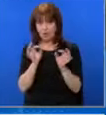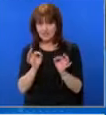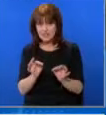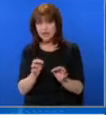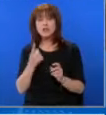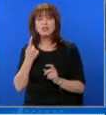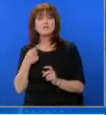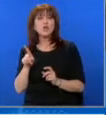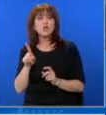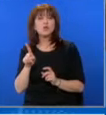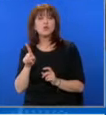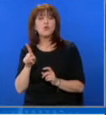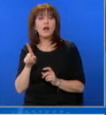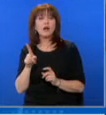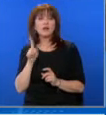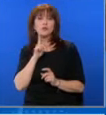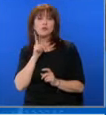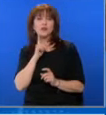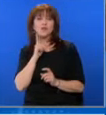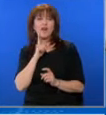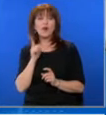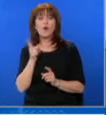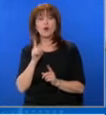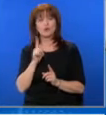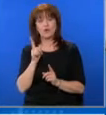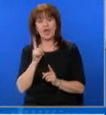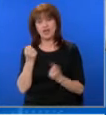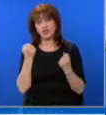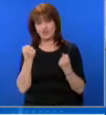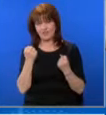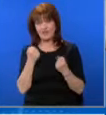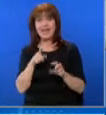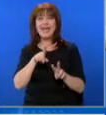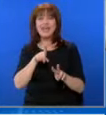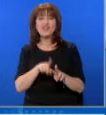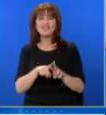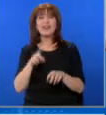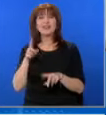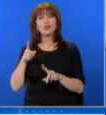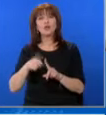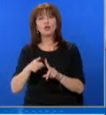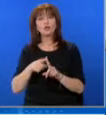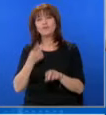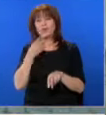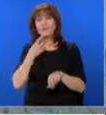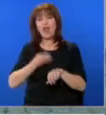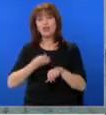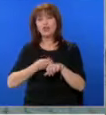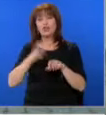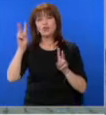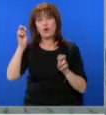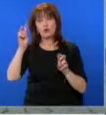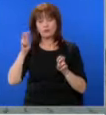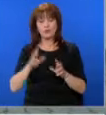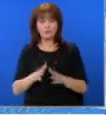с един друг контрабандист, който вече не е измеждоживита, а именно Иван Тодоров, доктора, с когато са и градски